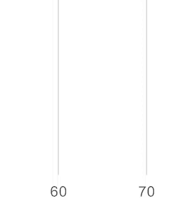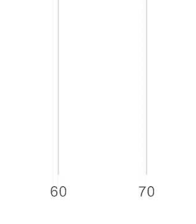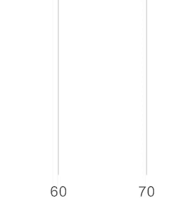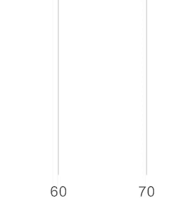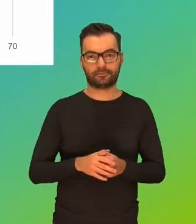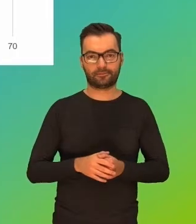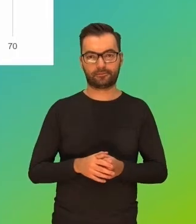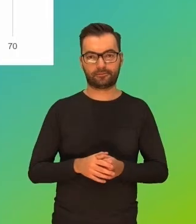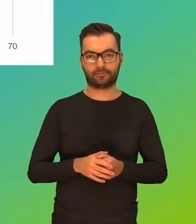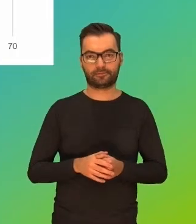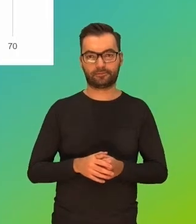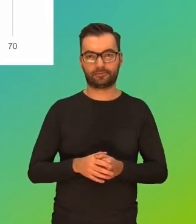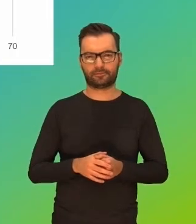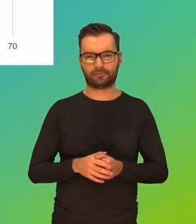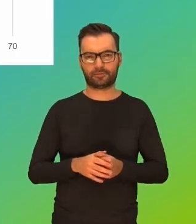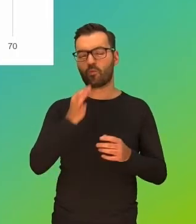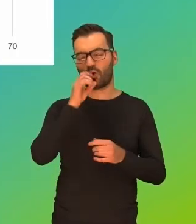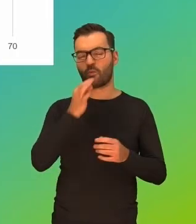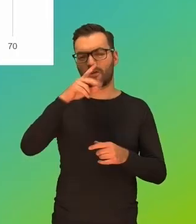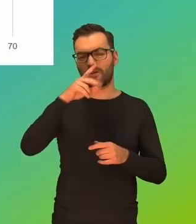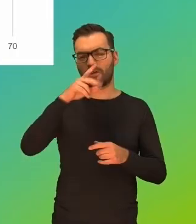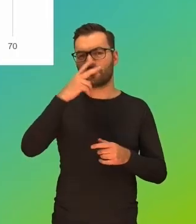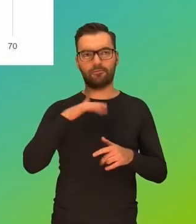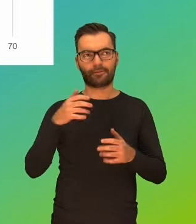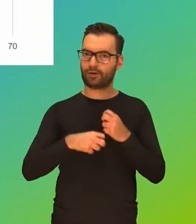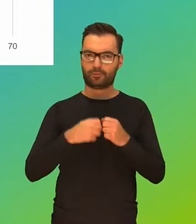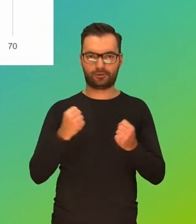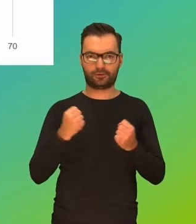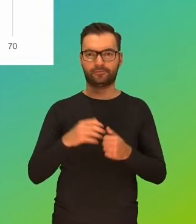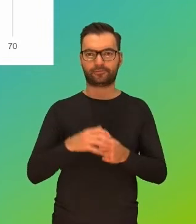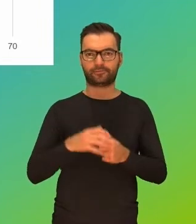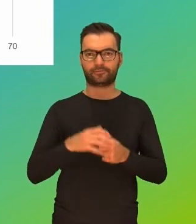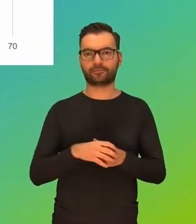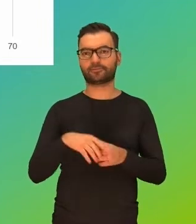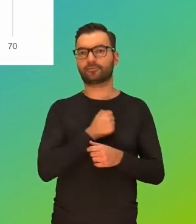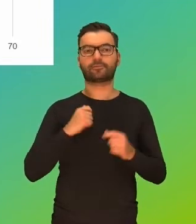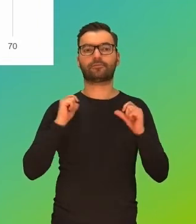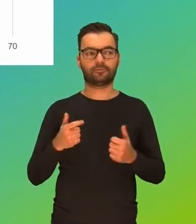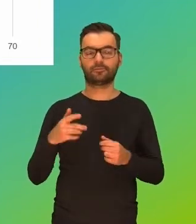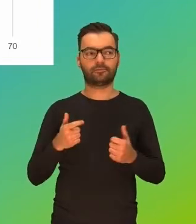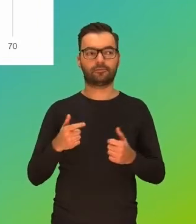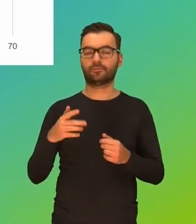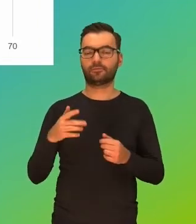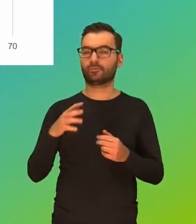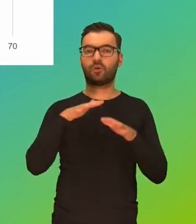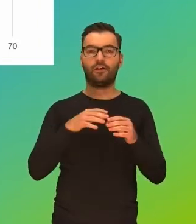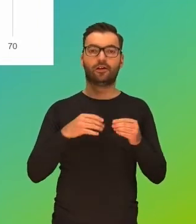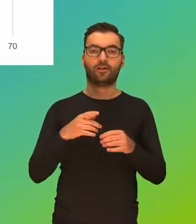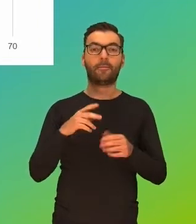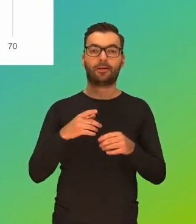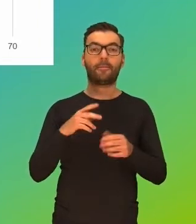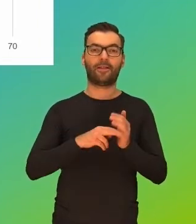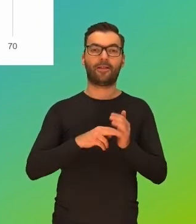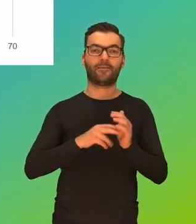w swoim korzystaniu z sieci. Czym się martwią? Martwią się tym, że korzystają dłużej niż